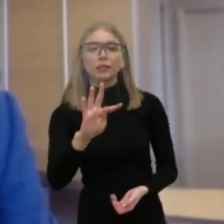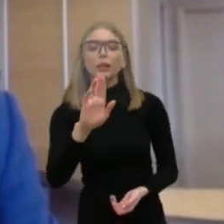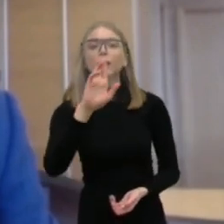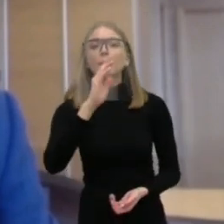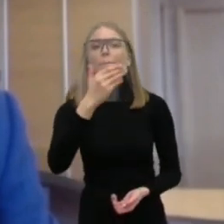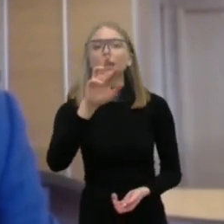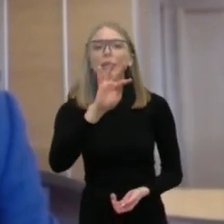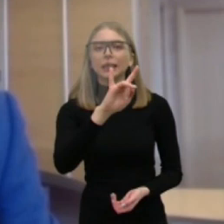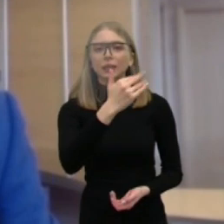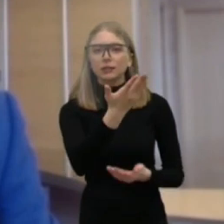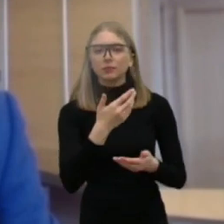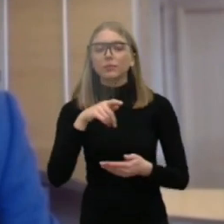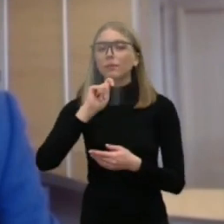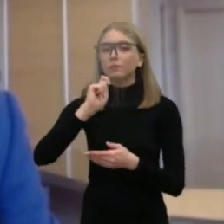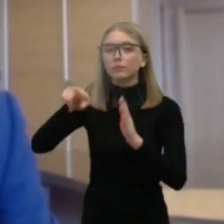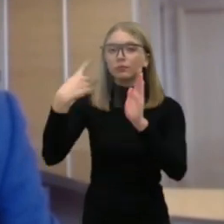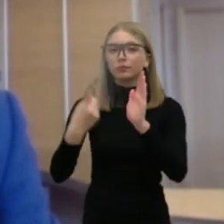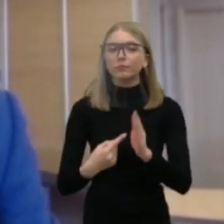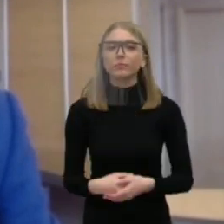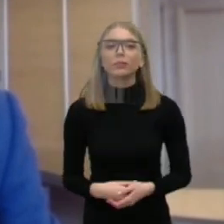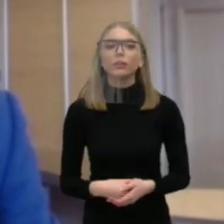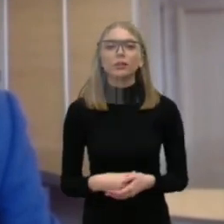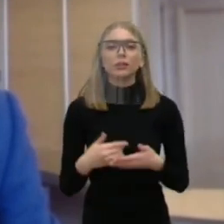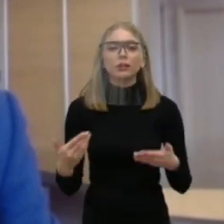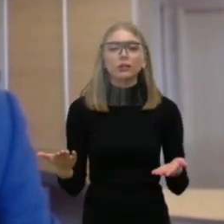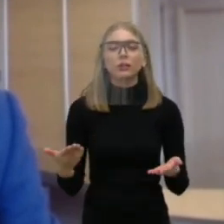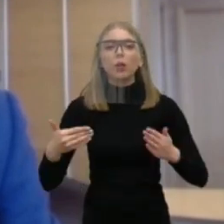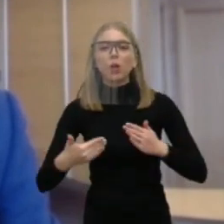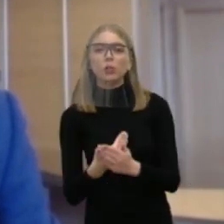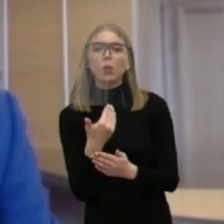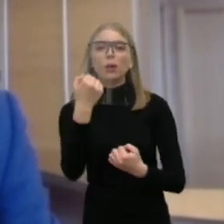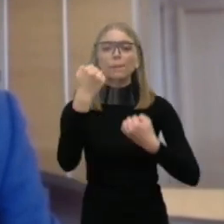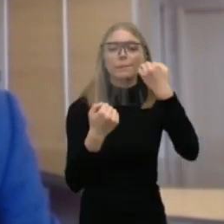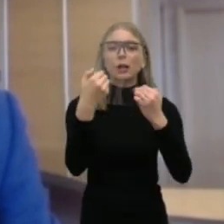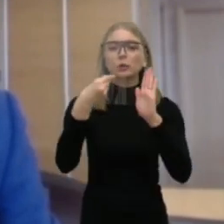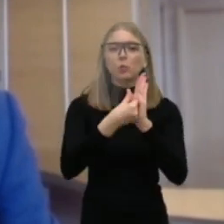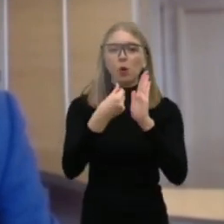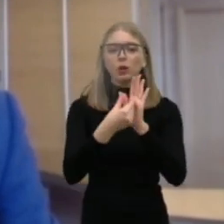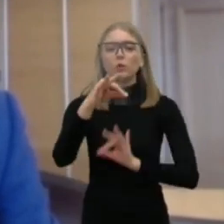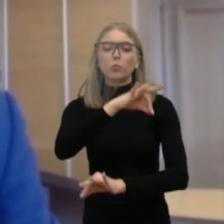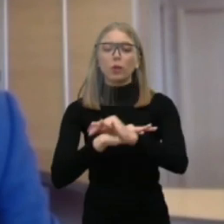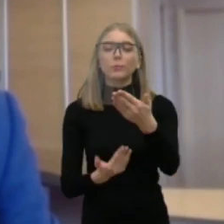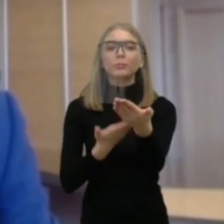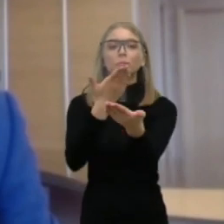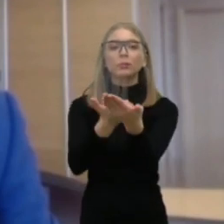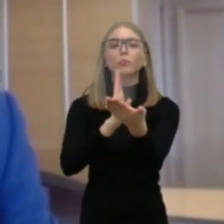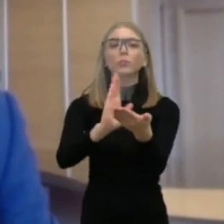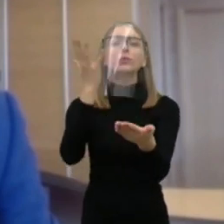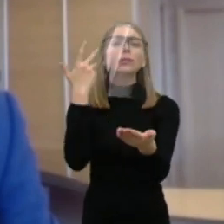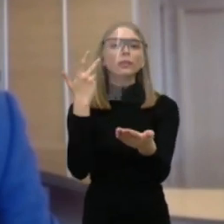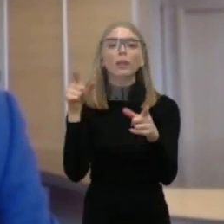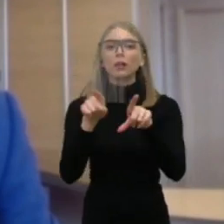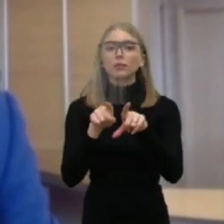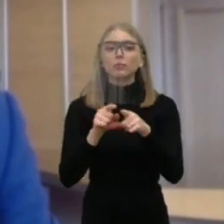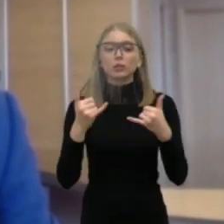Ministrė, prašyčiau pasakyti, kada planuojate pateikti nuoju automobilių mokesčio įstatymų projektą ir kokiu šiemet numatote